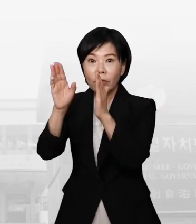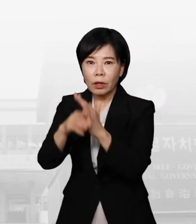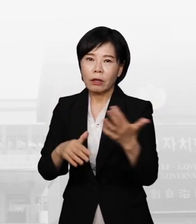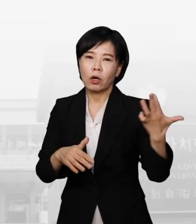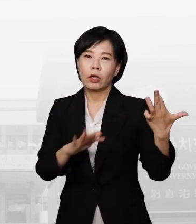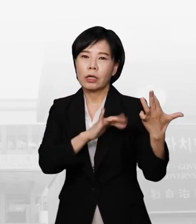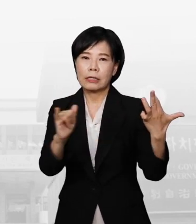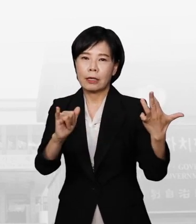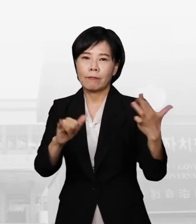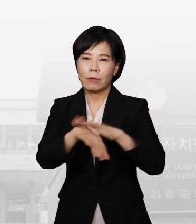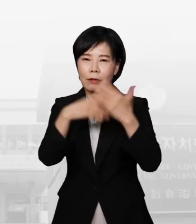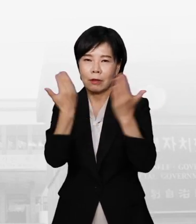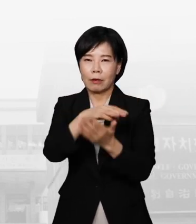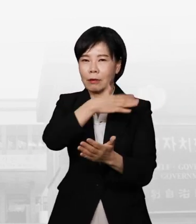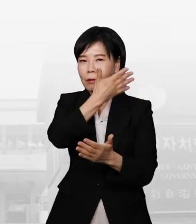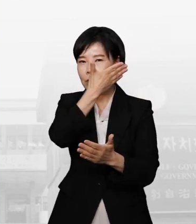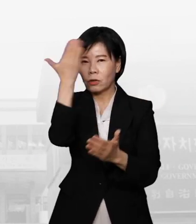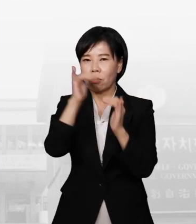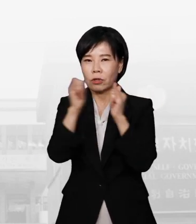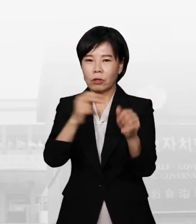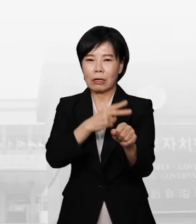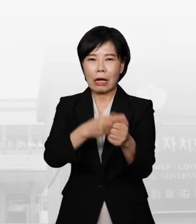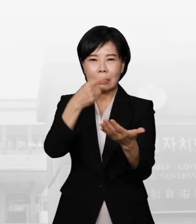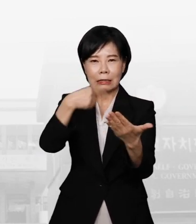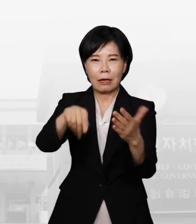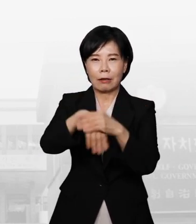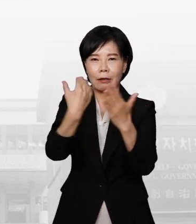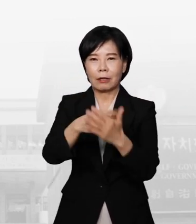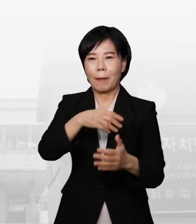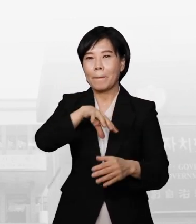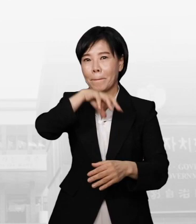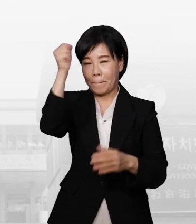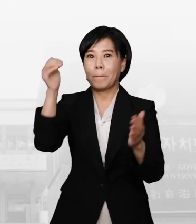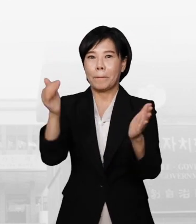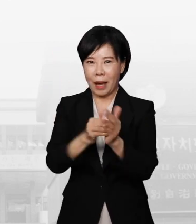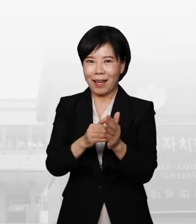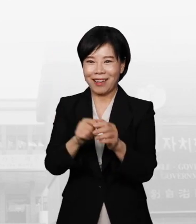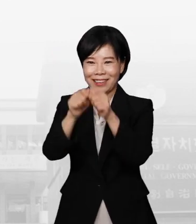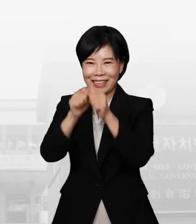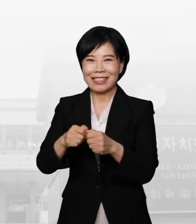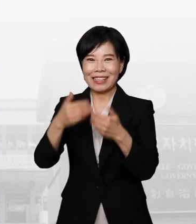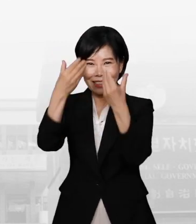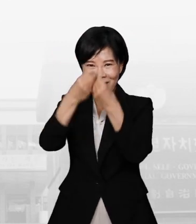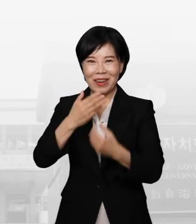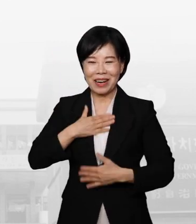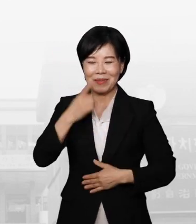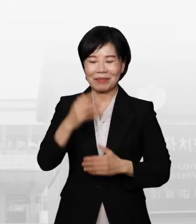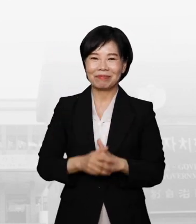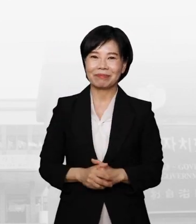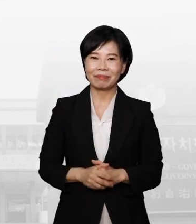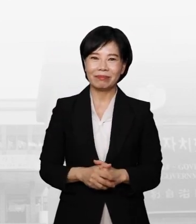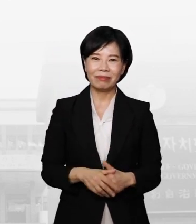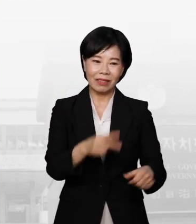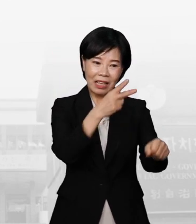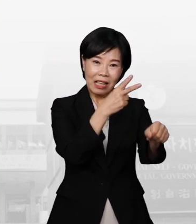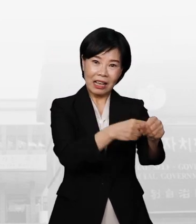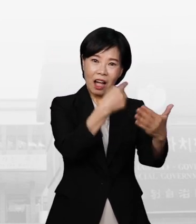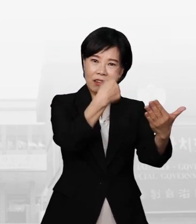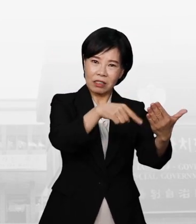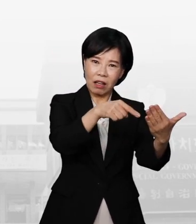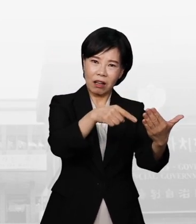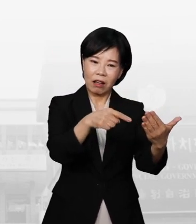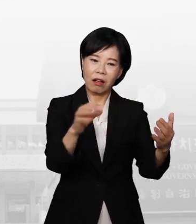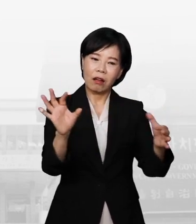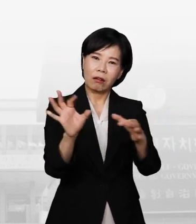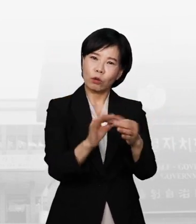통해 18명의 청년 강사가 배출됐습니다. 제주 청년 강사의 자세한 이야기 들어보시죠. 강사는